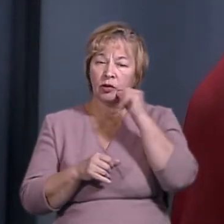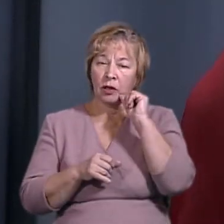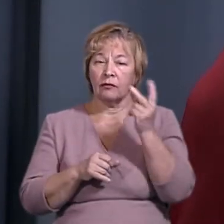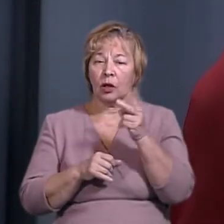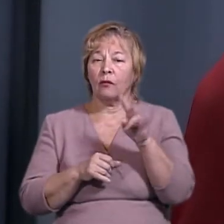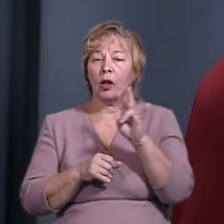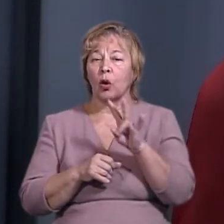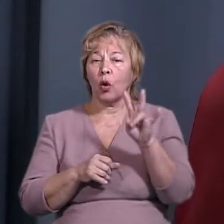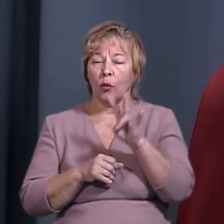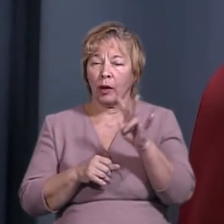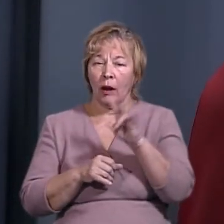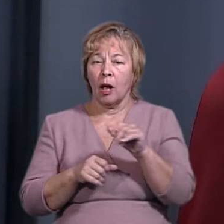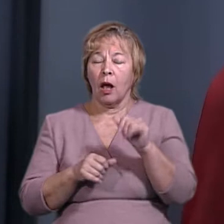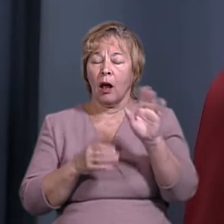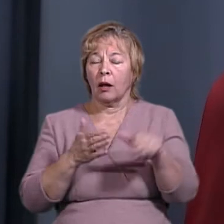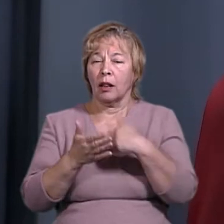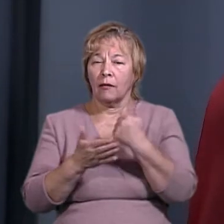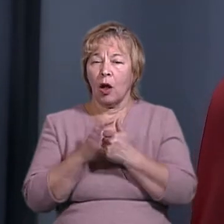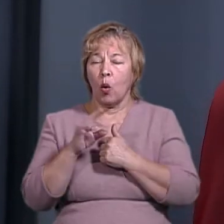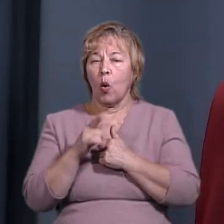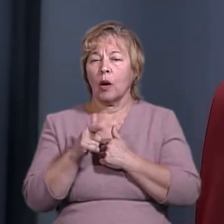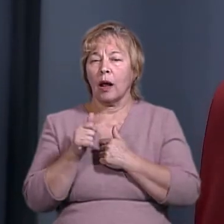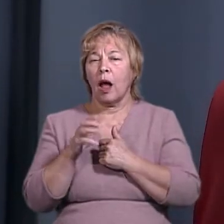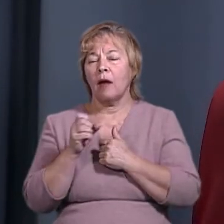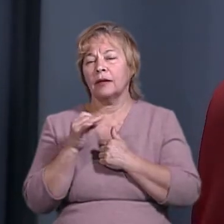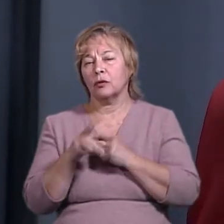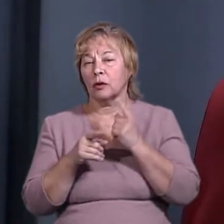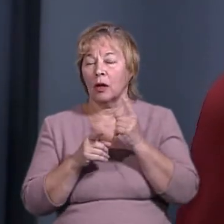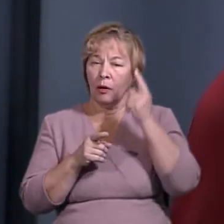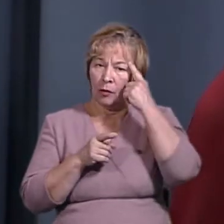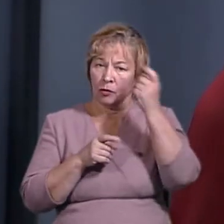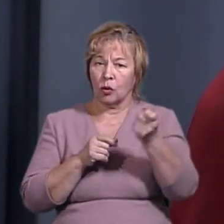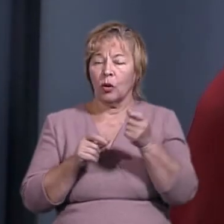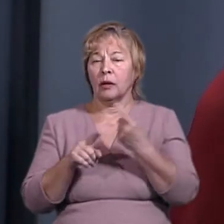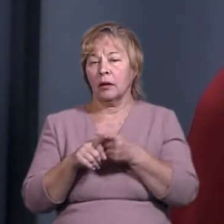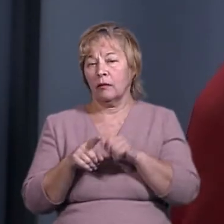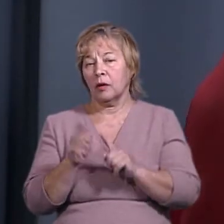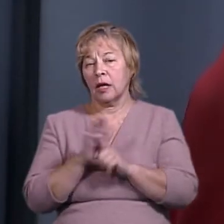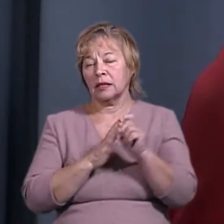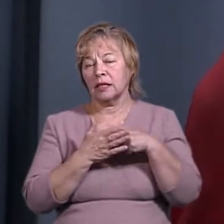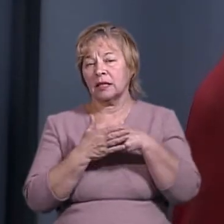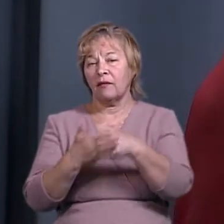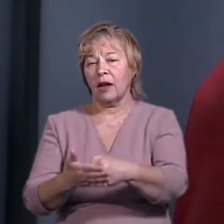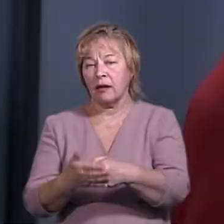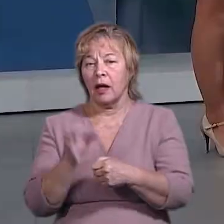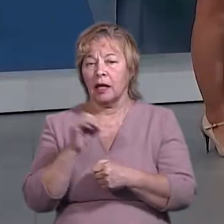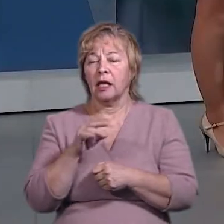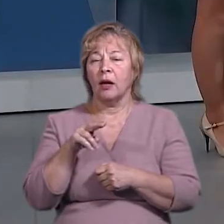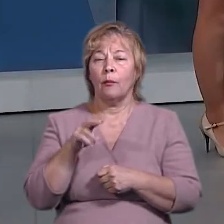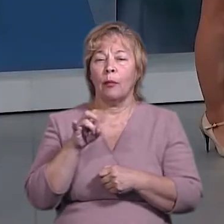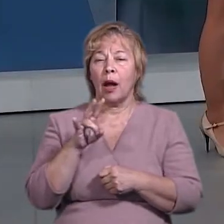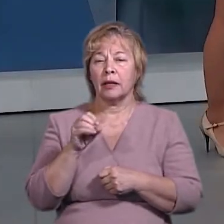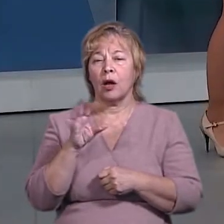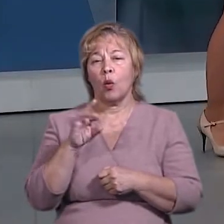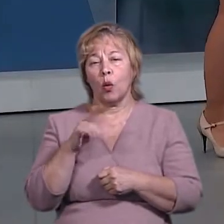листопада, голова правління «Опори» Ольга Айвазовська повідомила, що на громадську мережу почався тиск. І пані Ольга з нами на